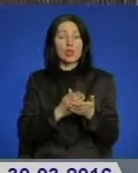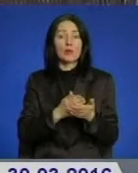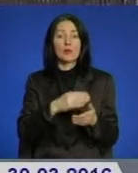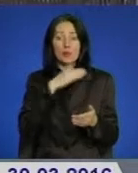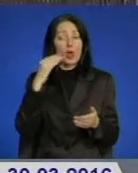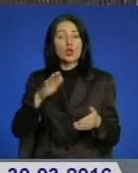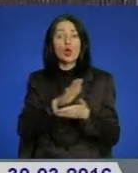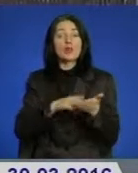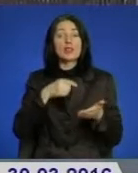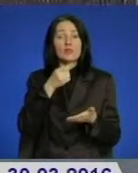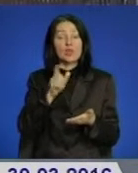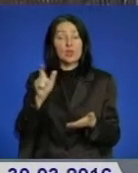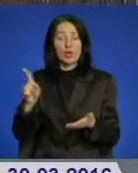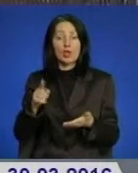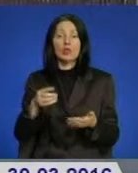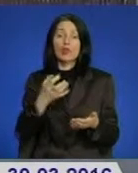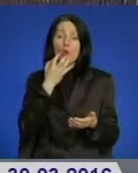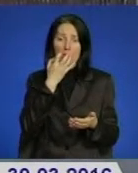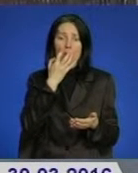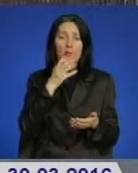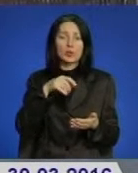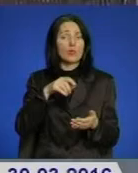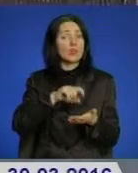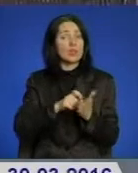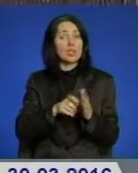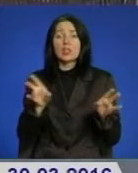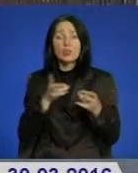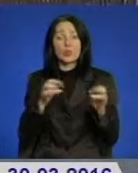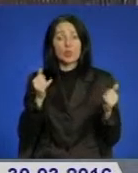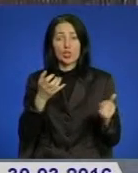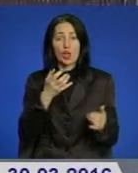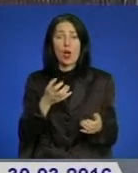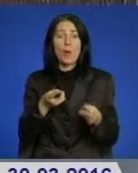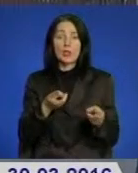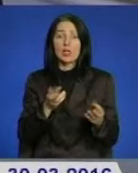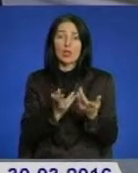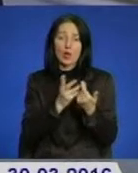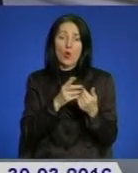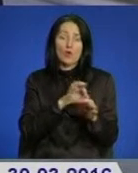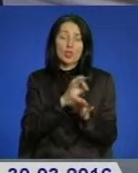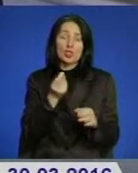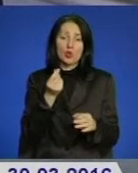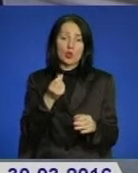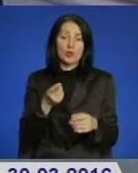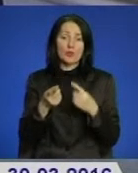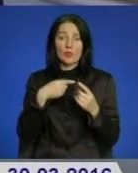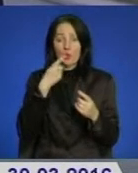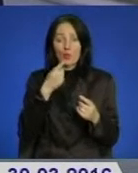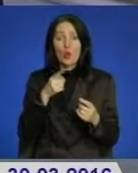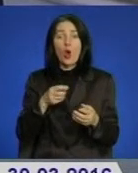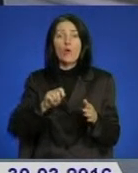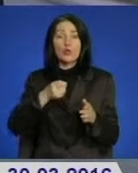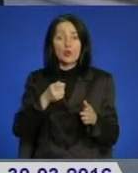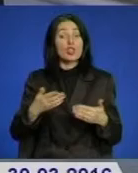тернополян, що достатньо тепло в квартирах і не потрібно зайво раз палити, не раховувати зайві кошти. Мова йде про відключення і житлових